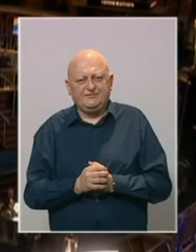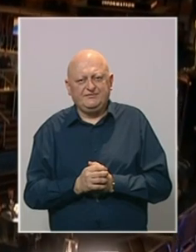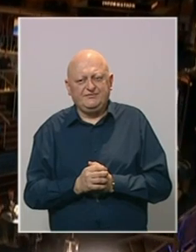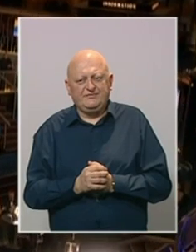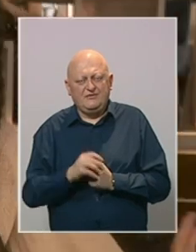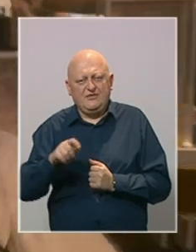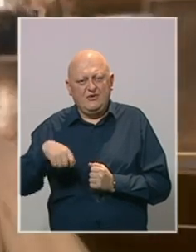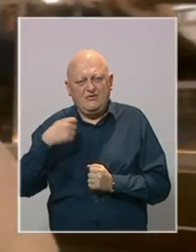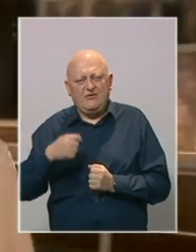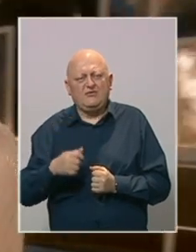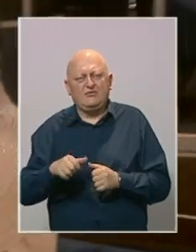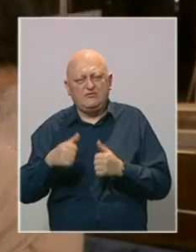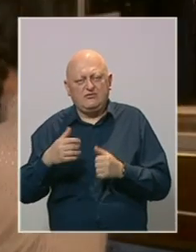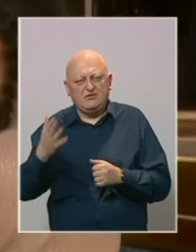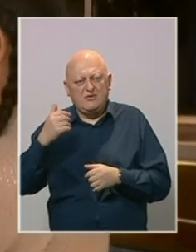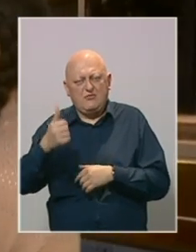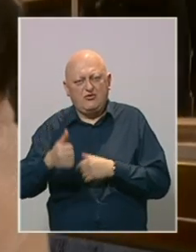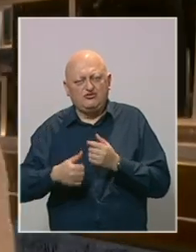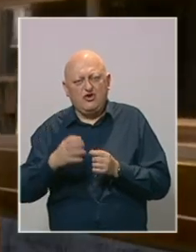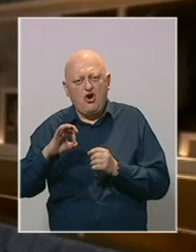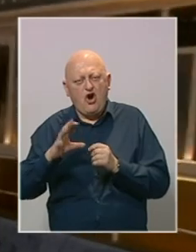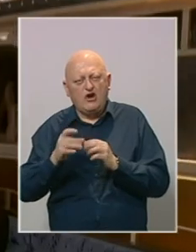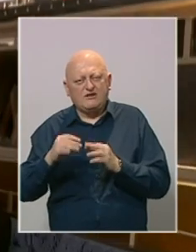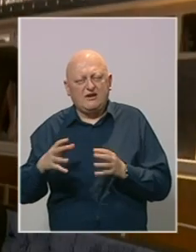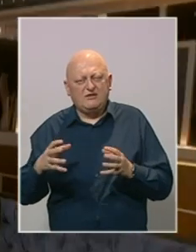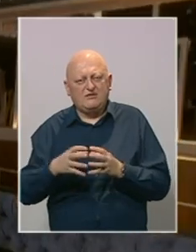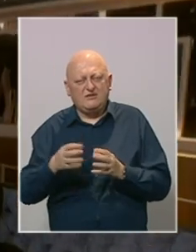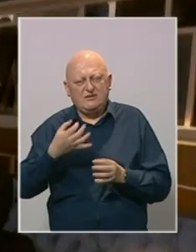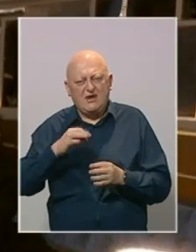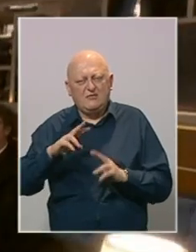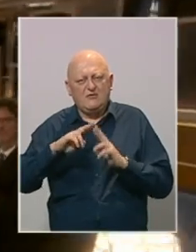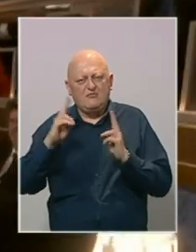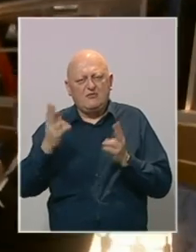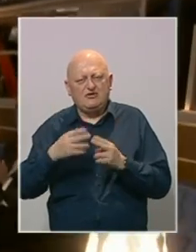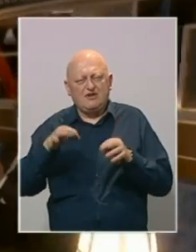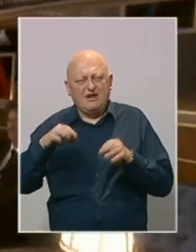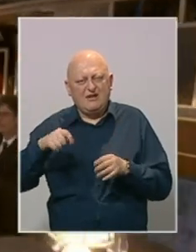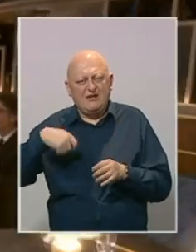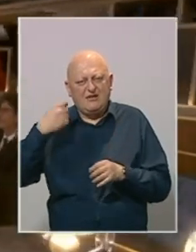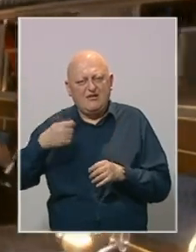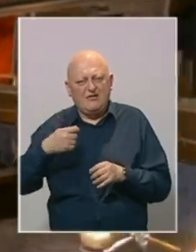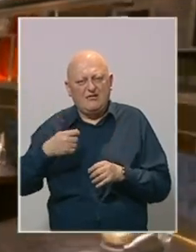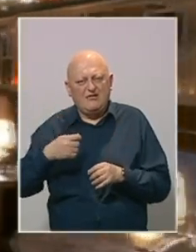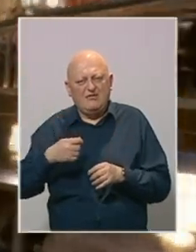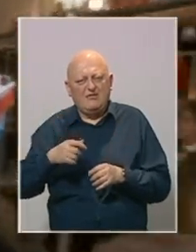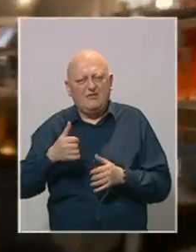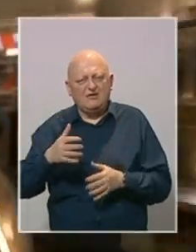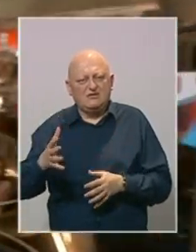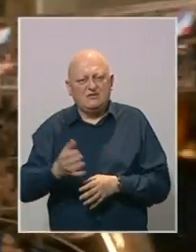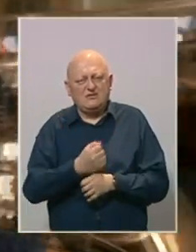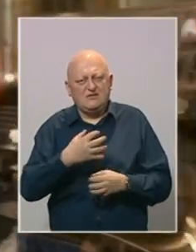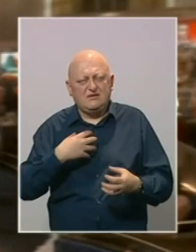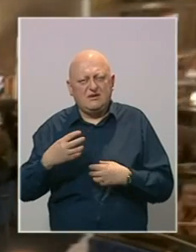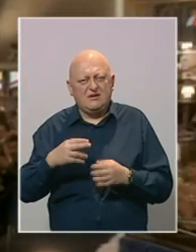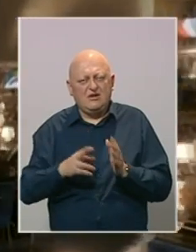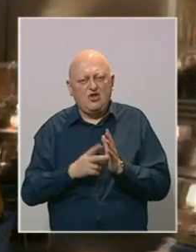Film je bio nominovan i za prošlogodišnjeg Oscara u kategoriji najbolji međunarodni igrani film, a zlatnog kipa osvojila je drama